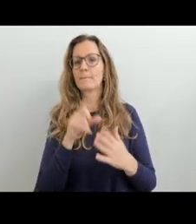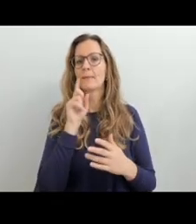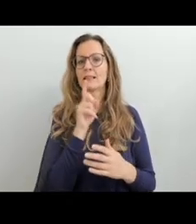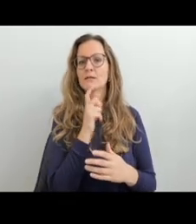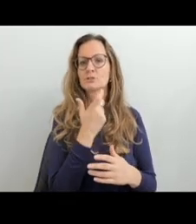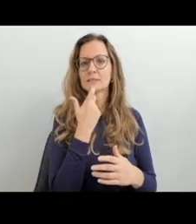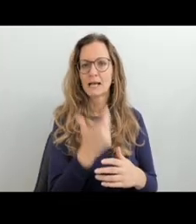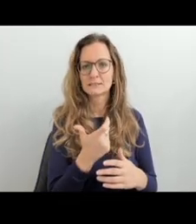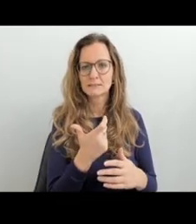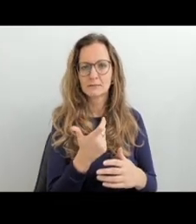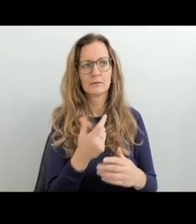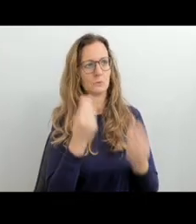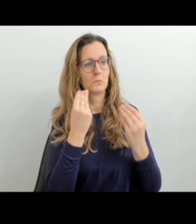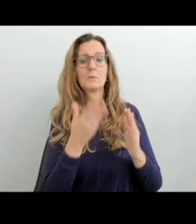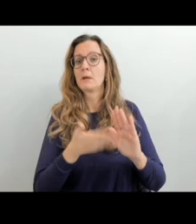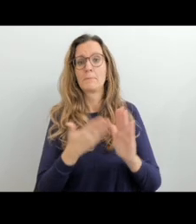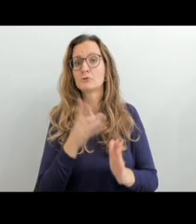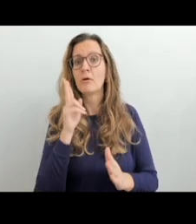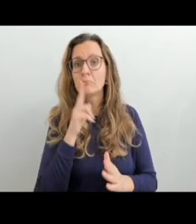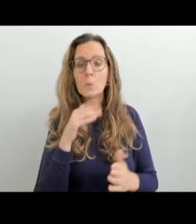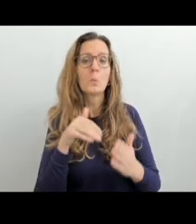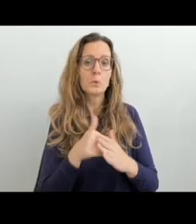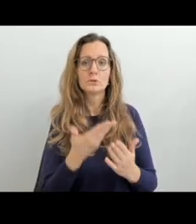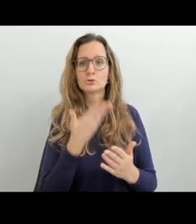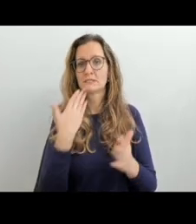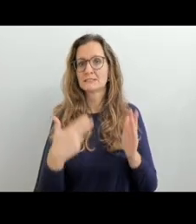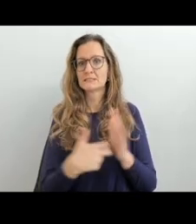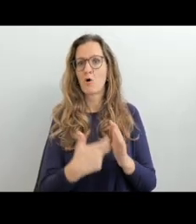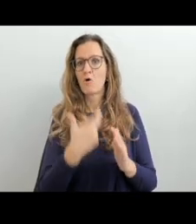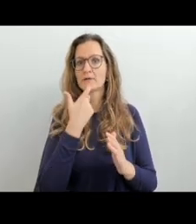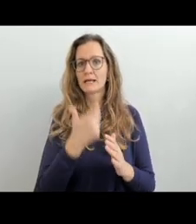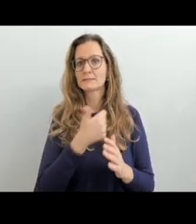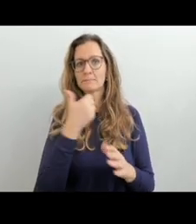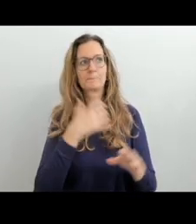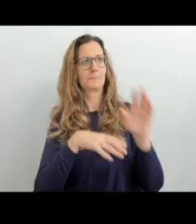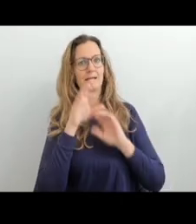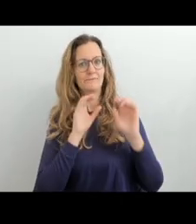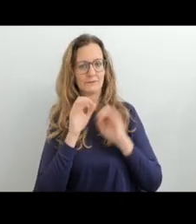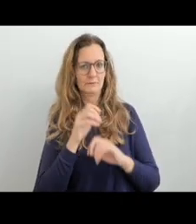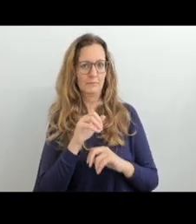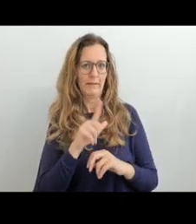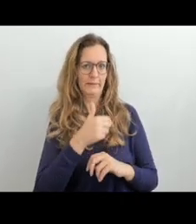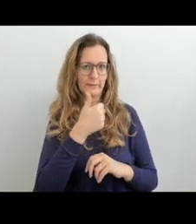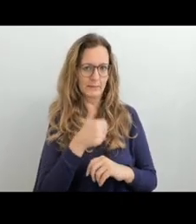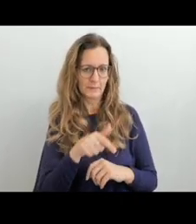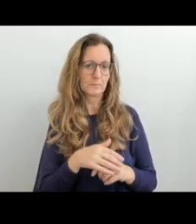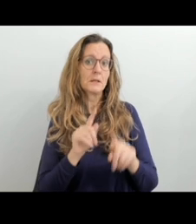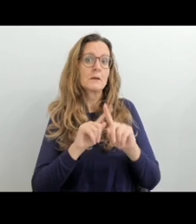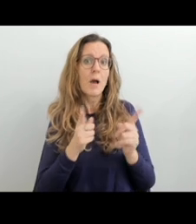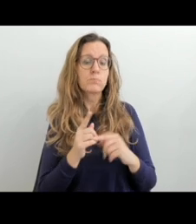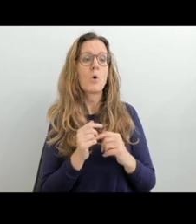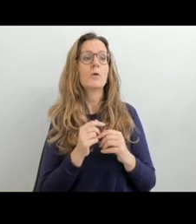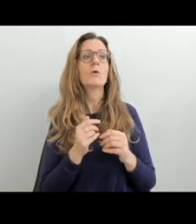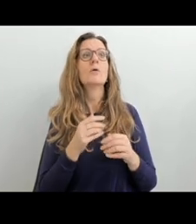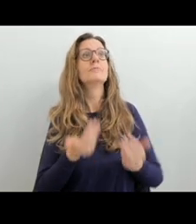si dítě po narození osvojí. A nebo to může být jazyk, který si například osvojí později,